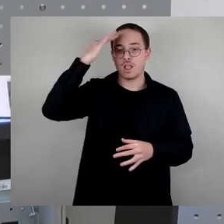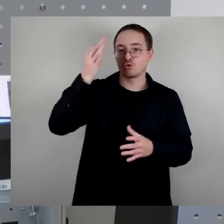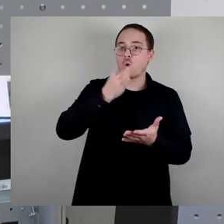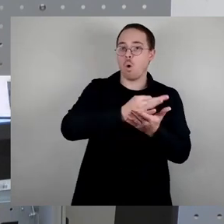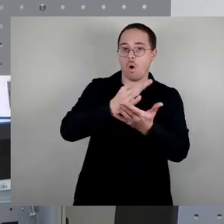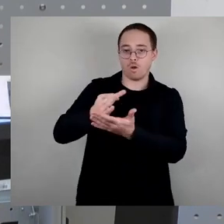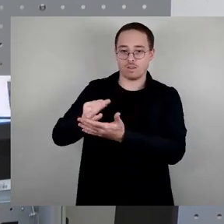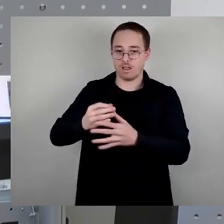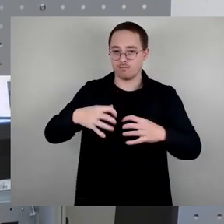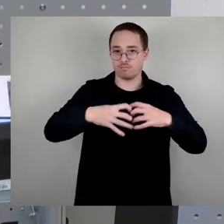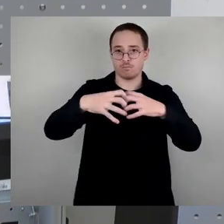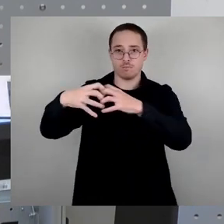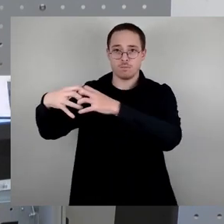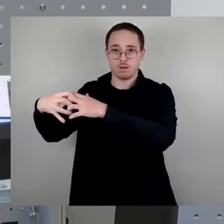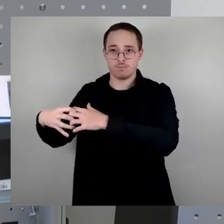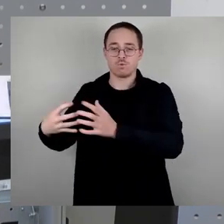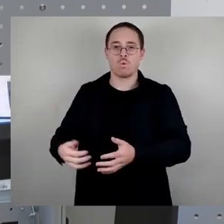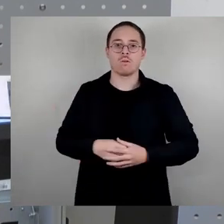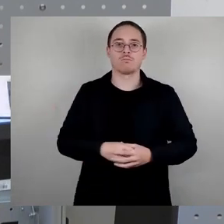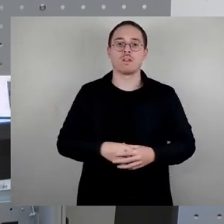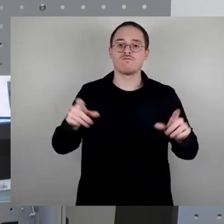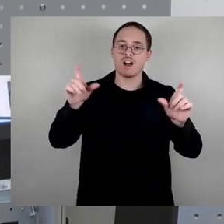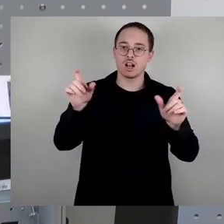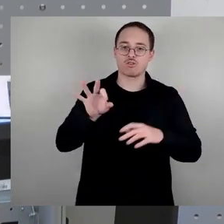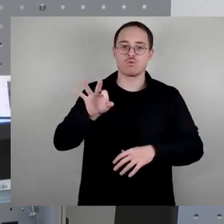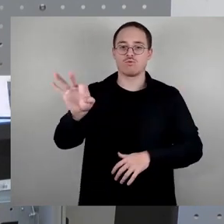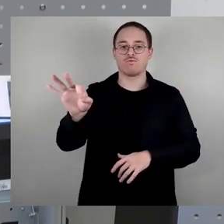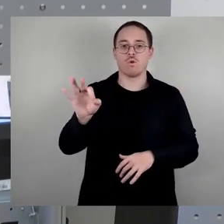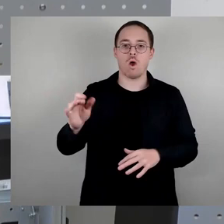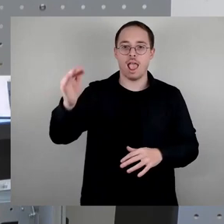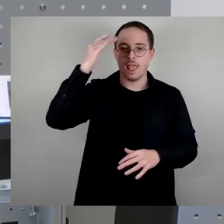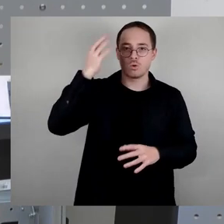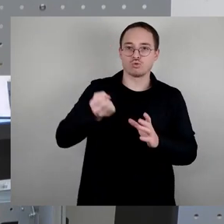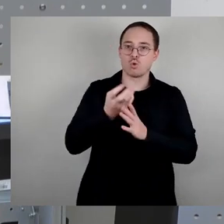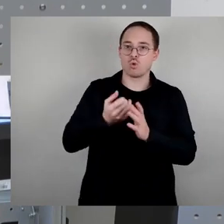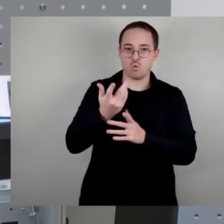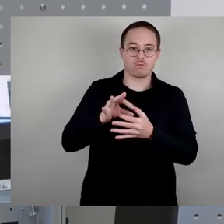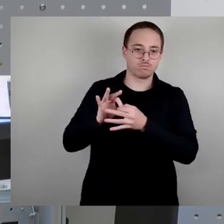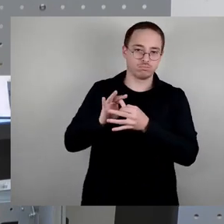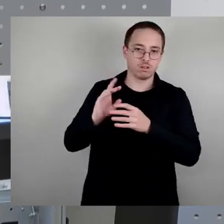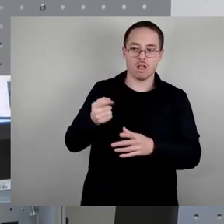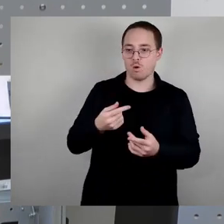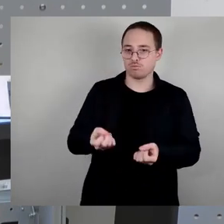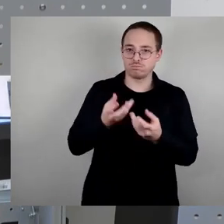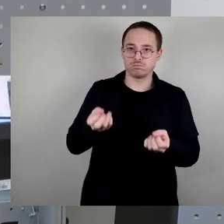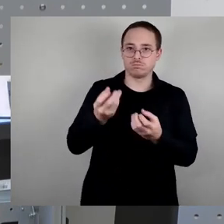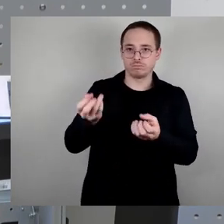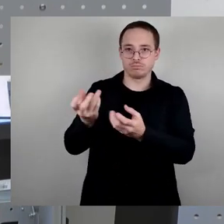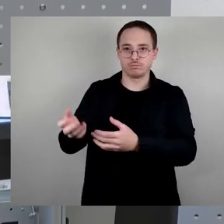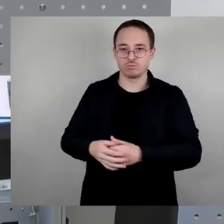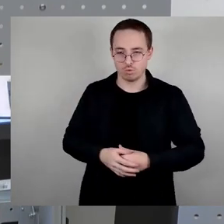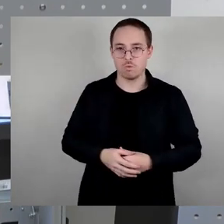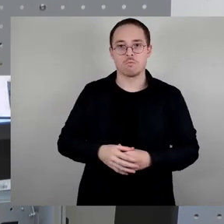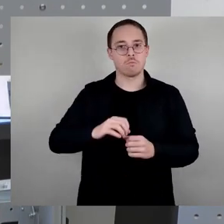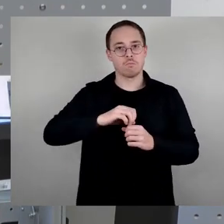Empfehlungen zur Umsetzung von Veranstaltungen zu erinnerungskulturellen Anlässen und so weiter und so fort. Erger würde